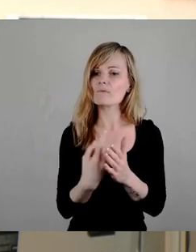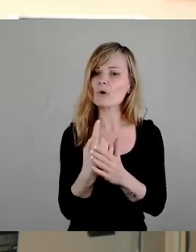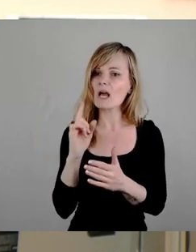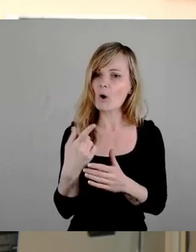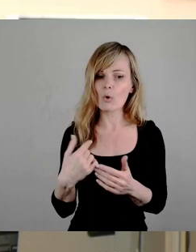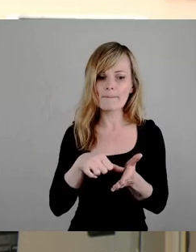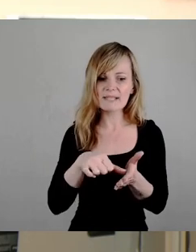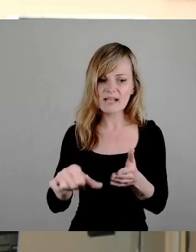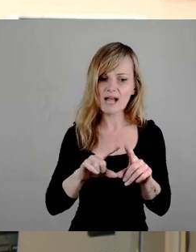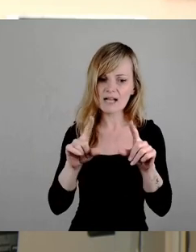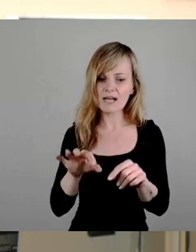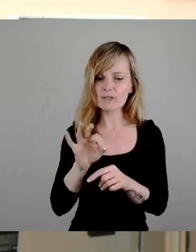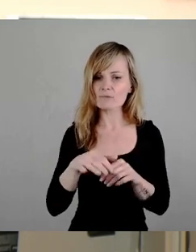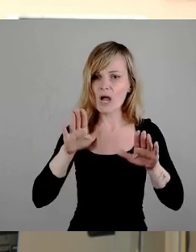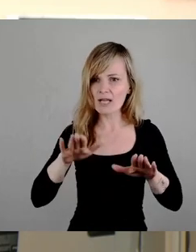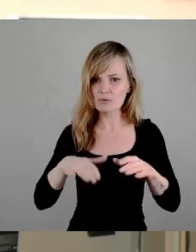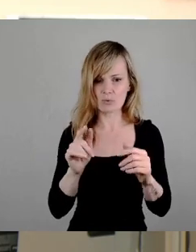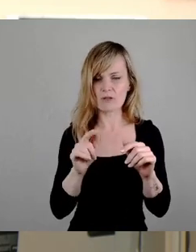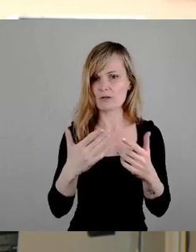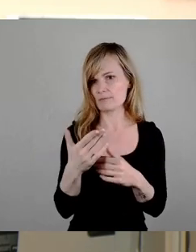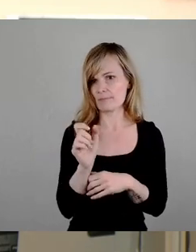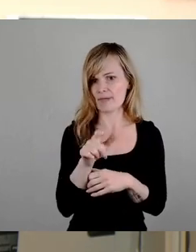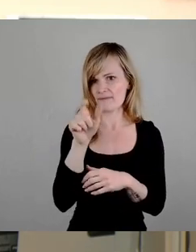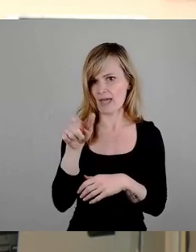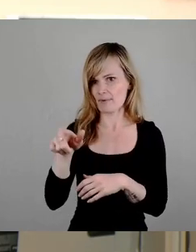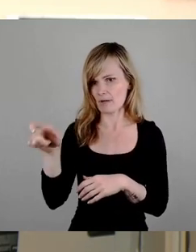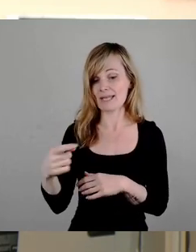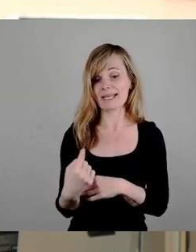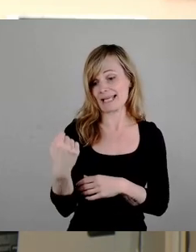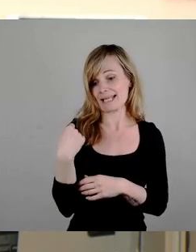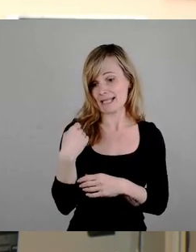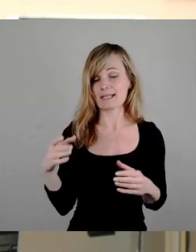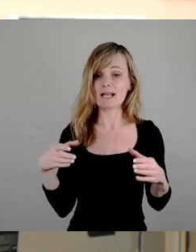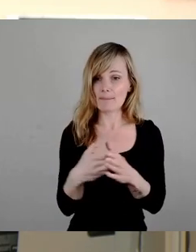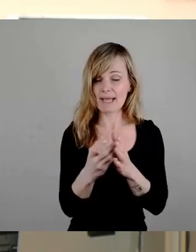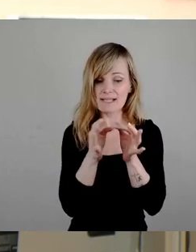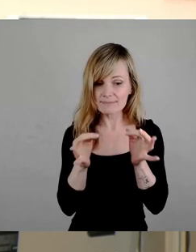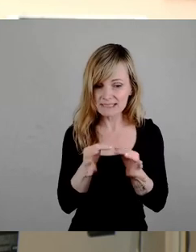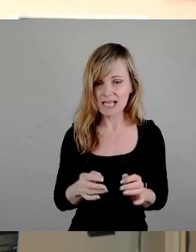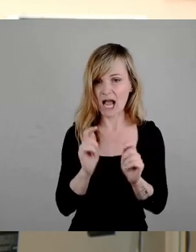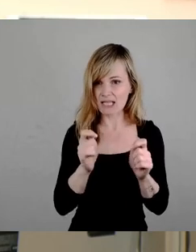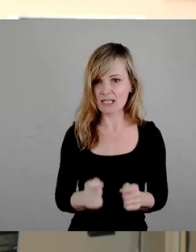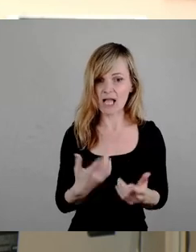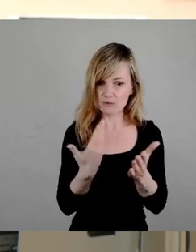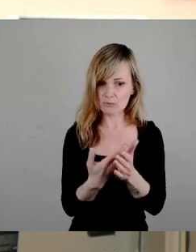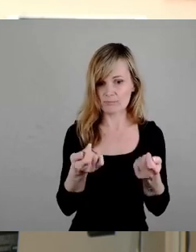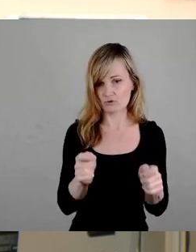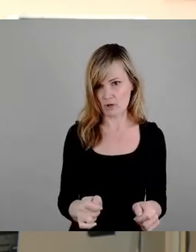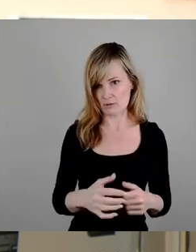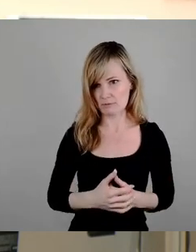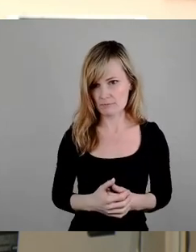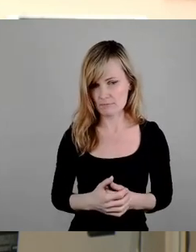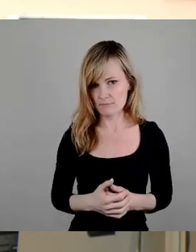für Asylbewerber. Das haben wir ja gestern gemeinsam in einem sehr detaillierten Antrag unserer Fraktion beschlossen. Ein Beleg